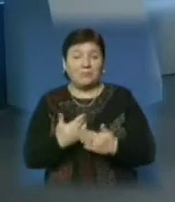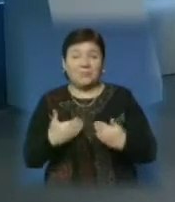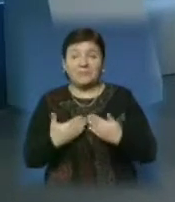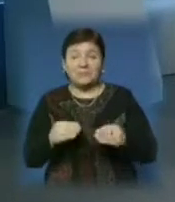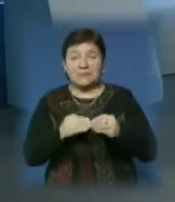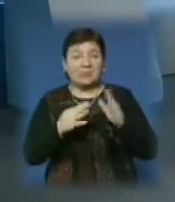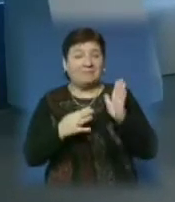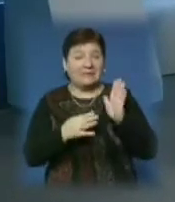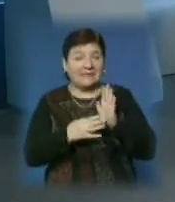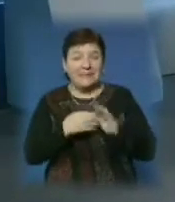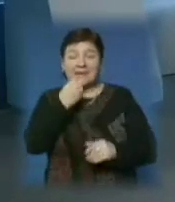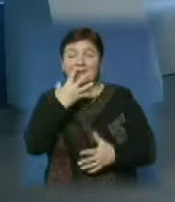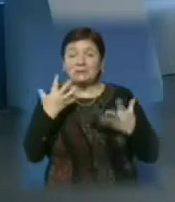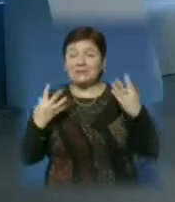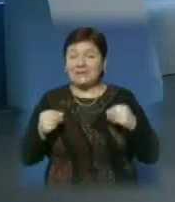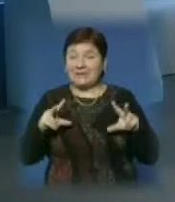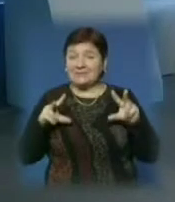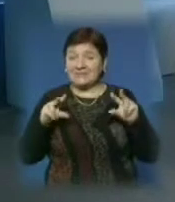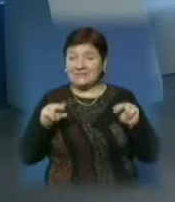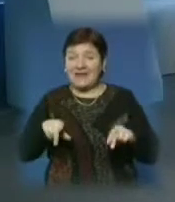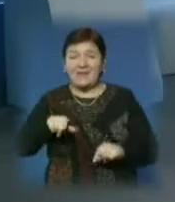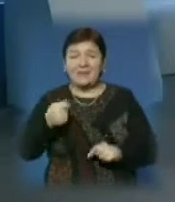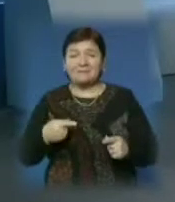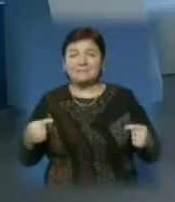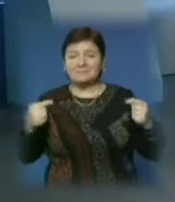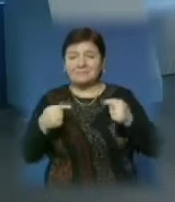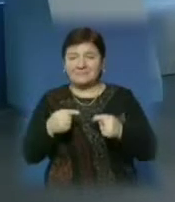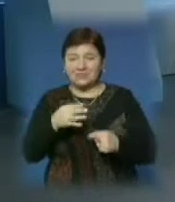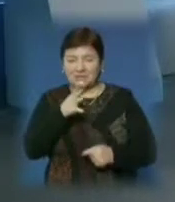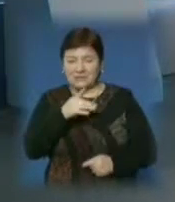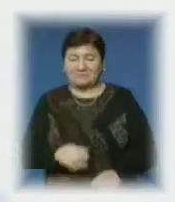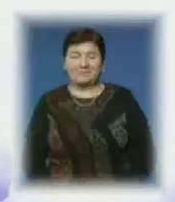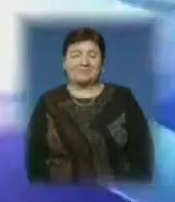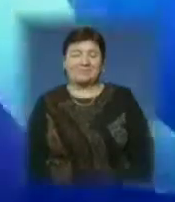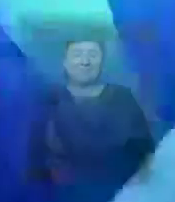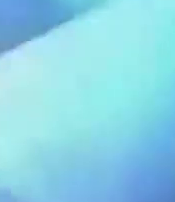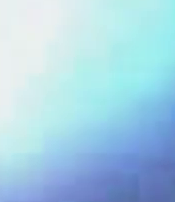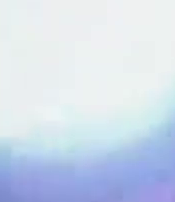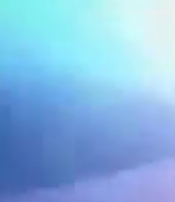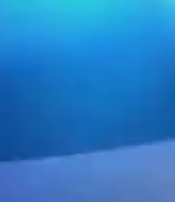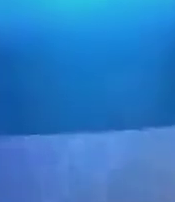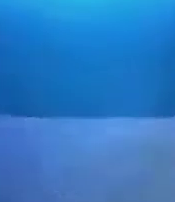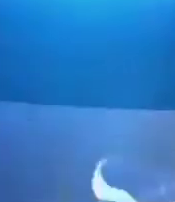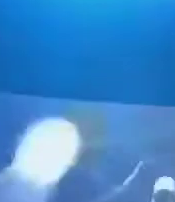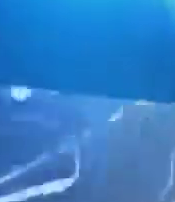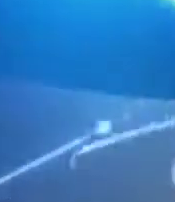о 19-й плідного дня. Щастивим і вмикайте нас вчасно! Дякую